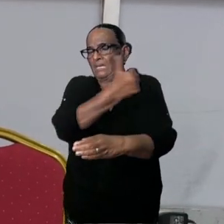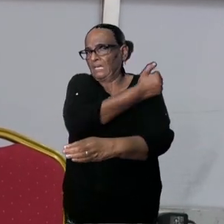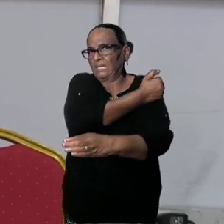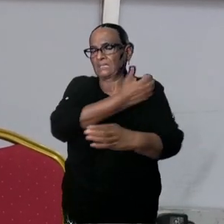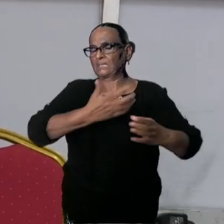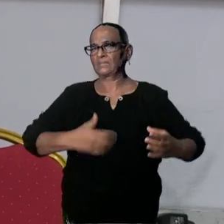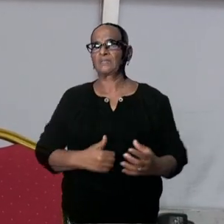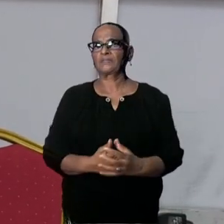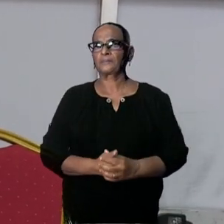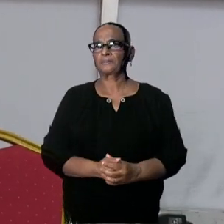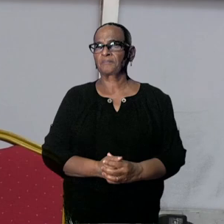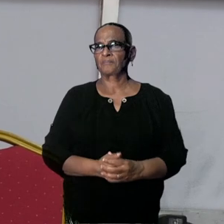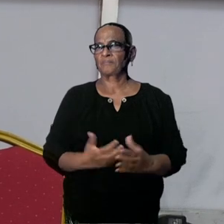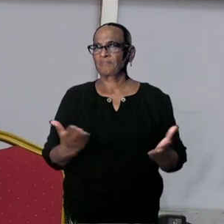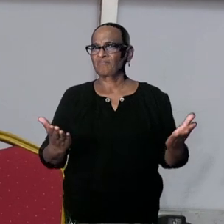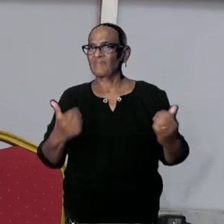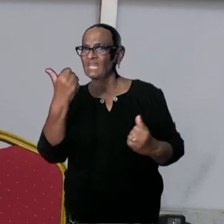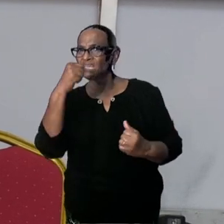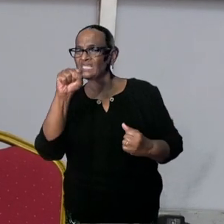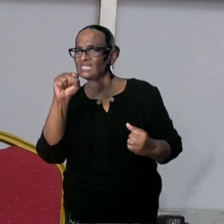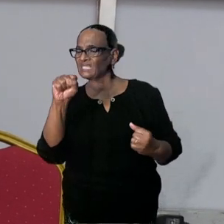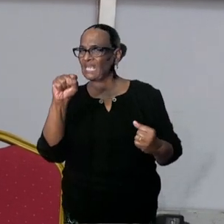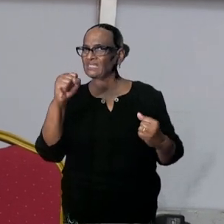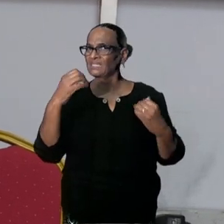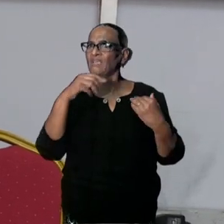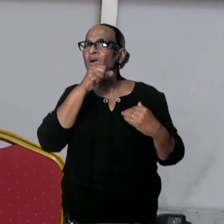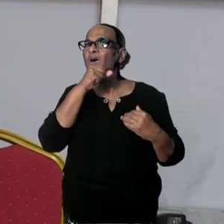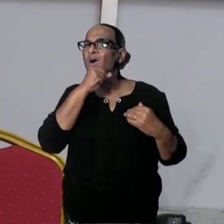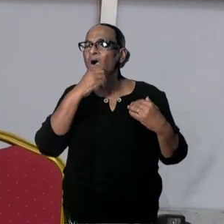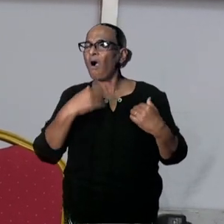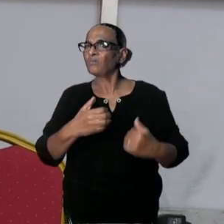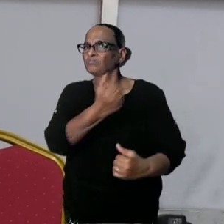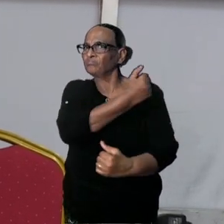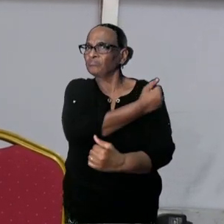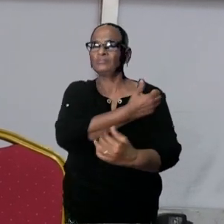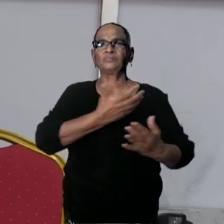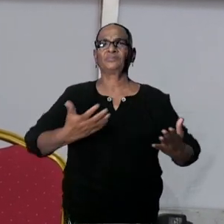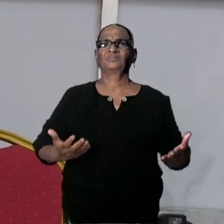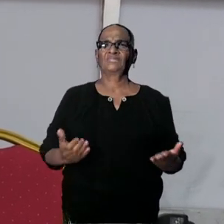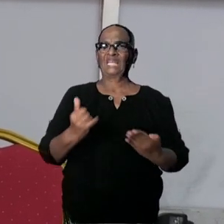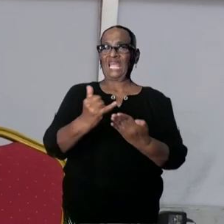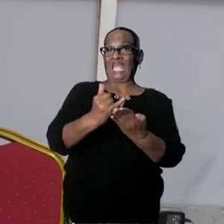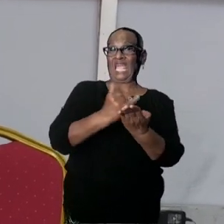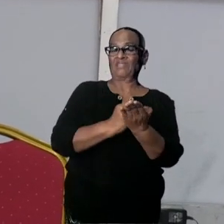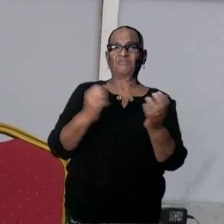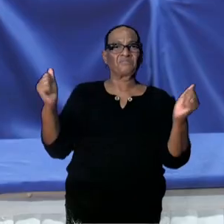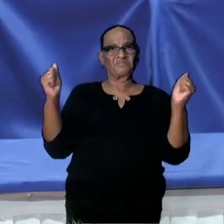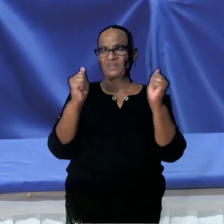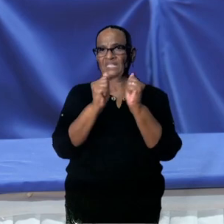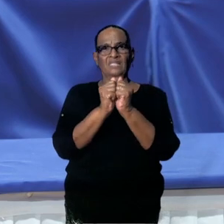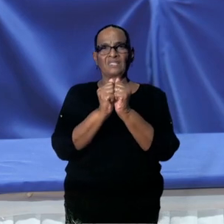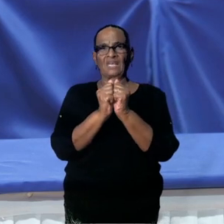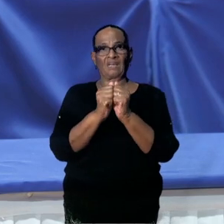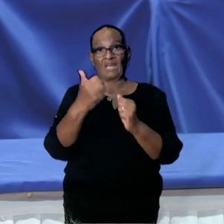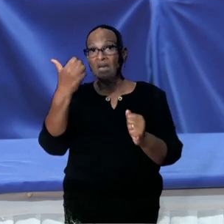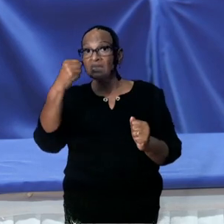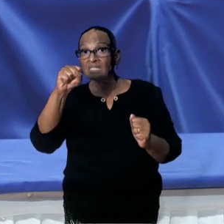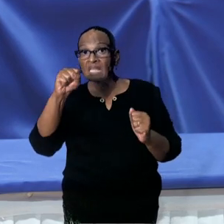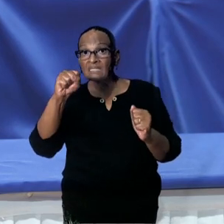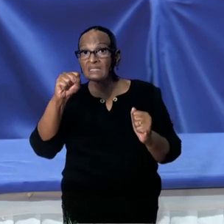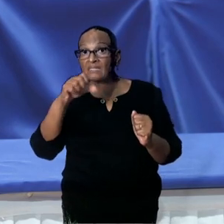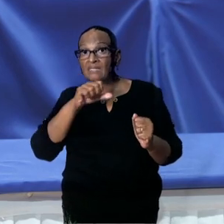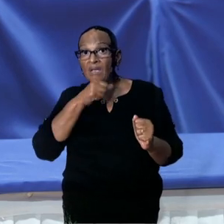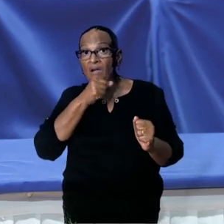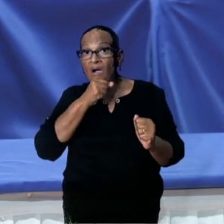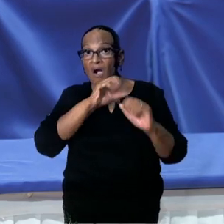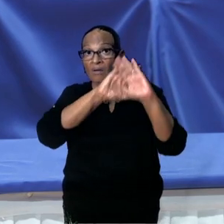ik het aangehaven. Dus 60 plus'ers in principe. Aan het eind van het jaar hebben we niet eens alle 60 plus'ers gevaccineerd.